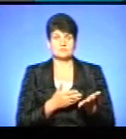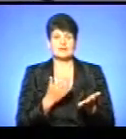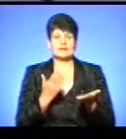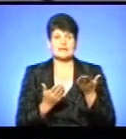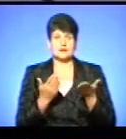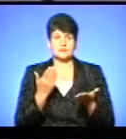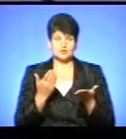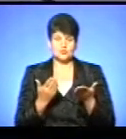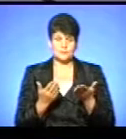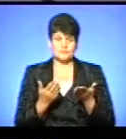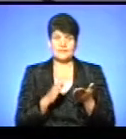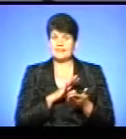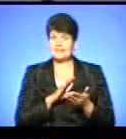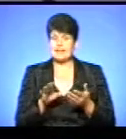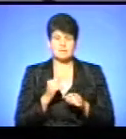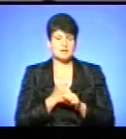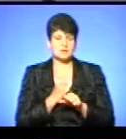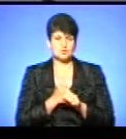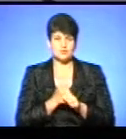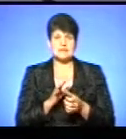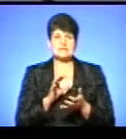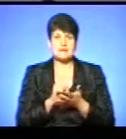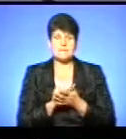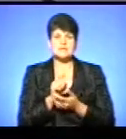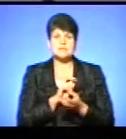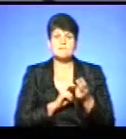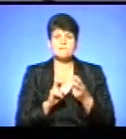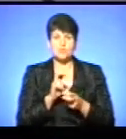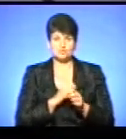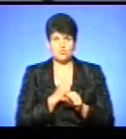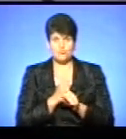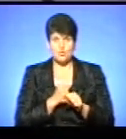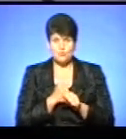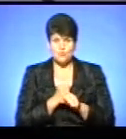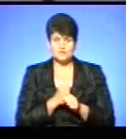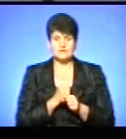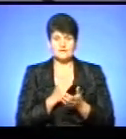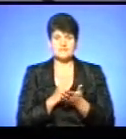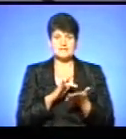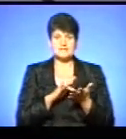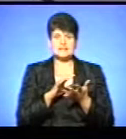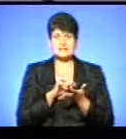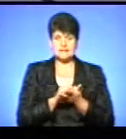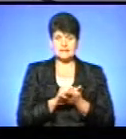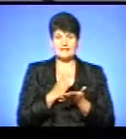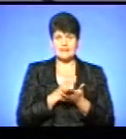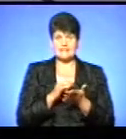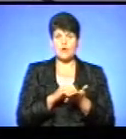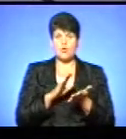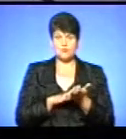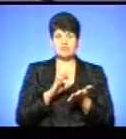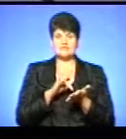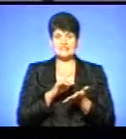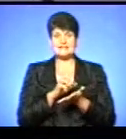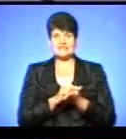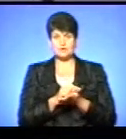працює і займається пошуком роботи, тобто перебуває через центр зайнятості, перебуває на обліку в центрі зайнятості,